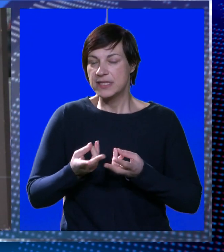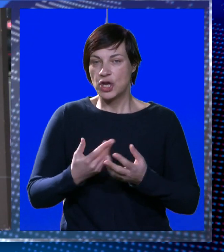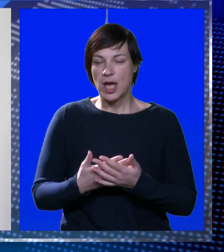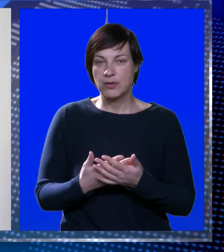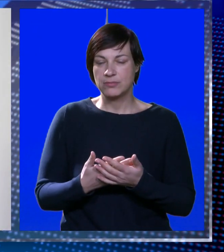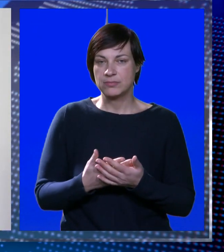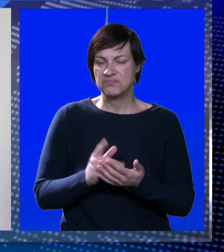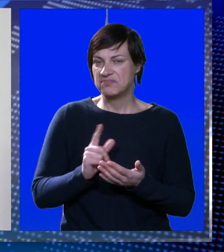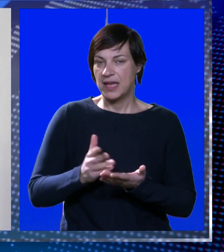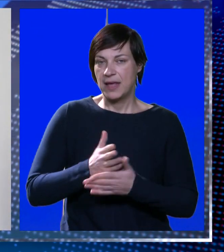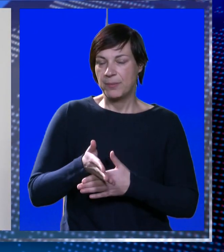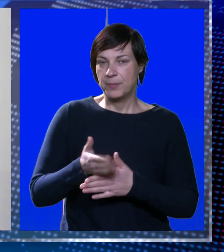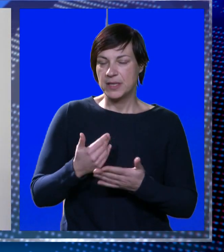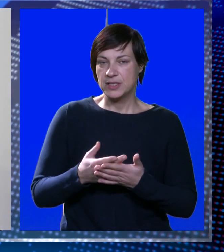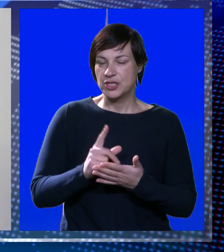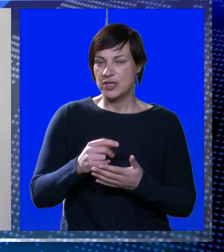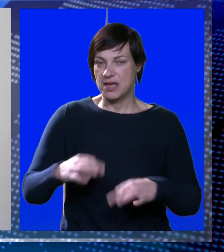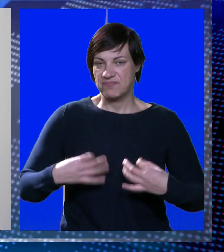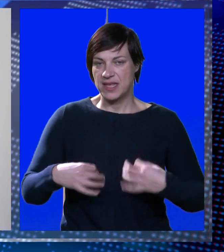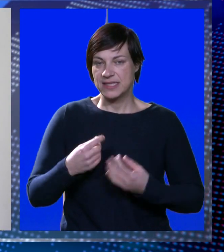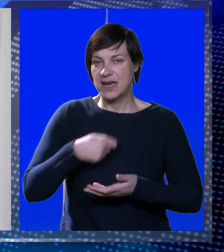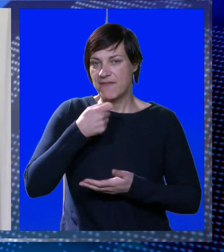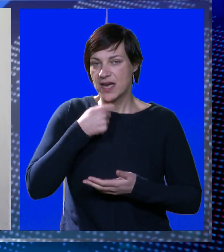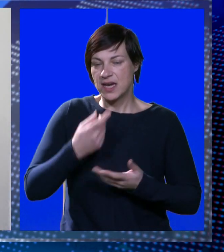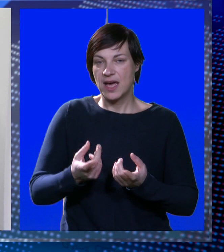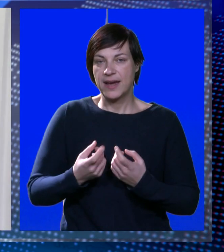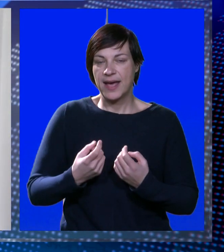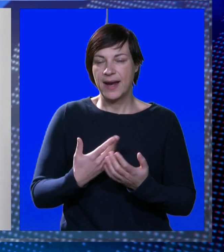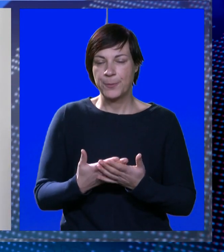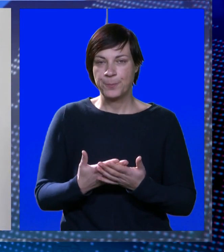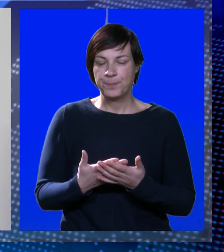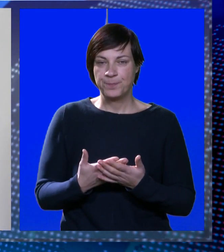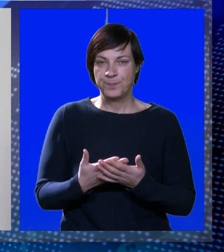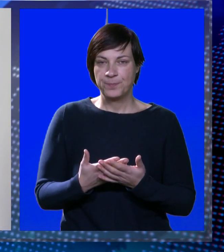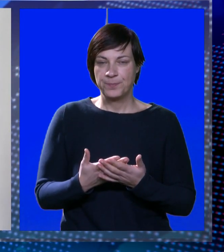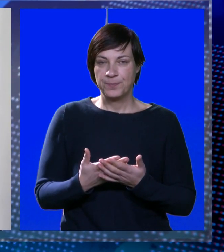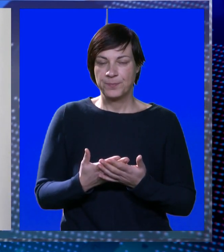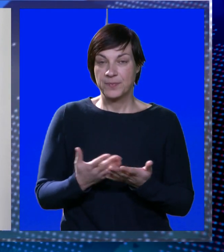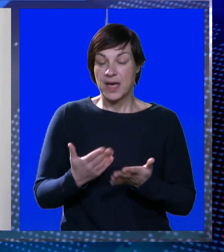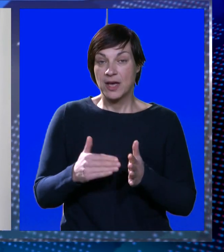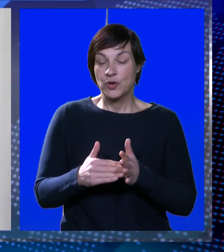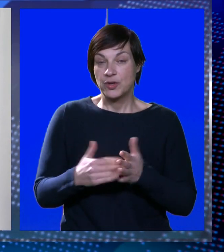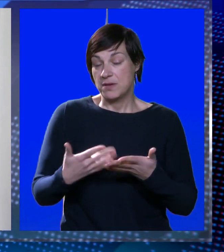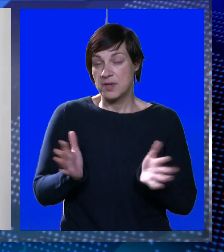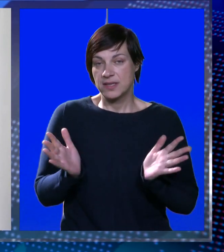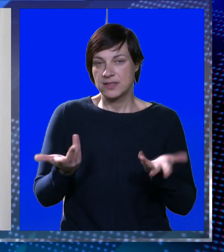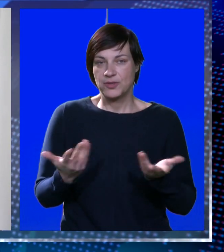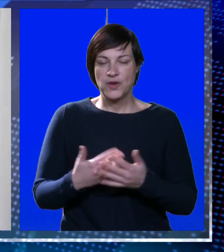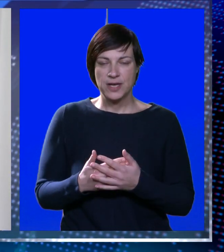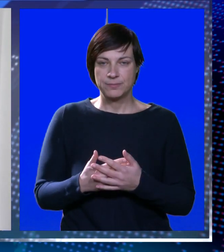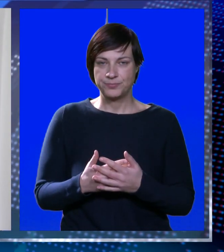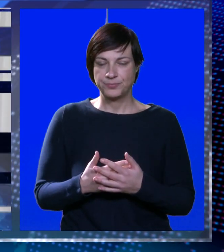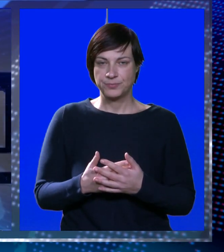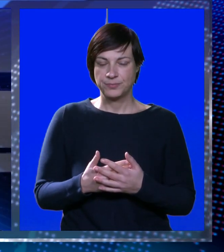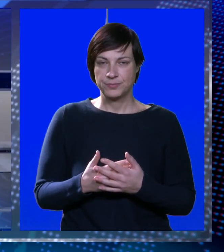restorana. Pa ne bišo, zato što je to ful nezdrava hrana, ali ako treba nek se otvorili